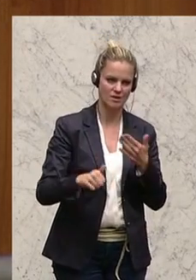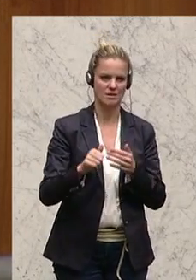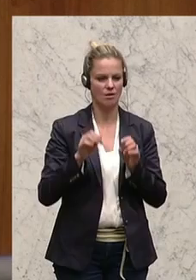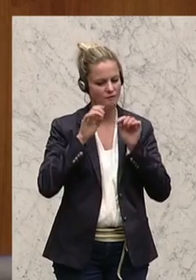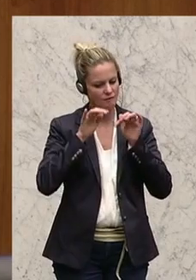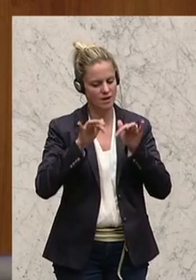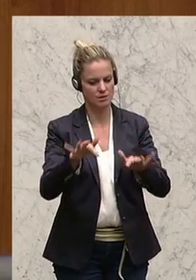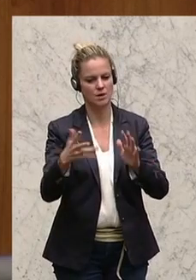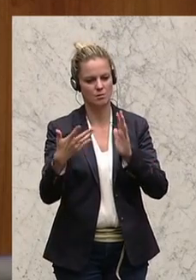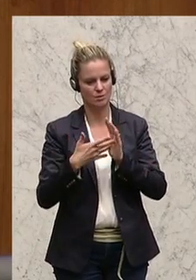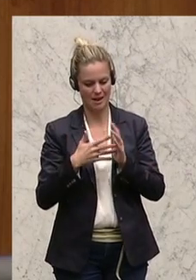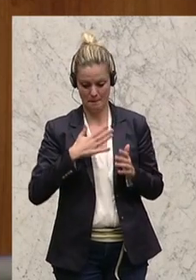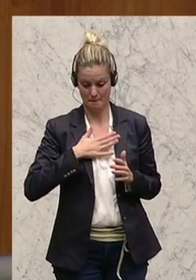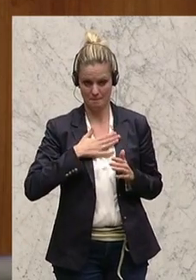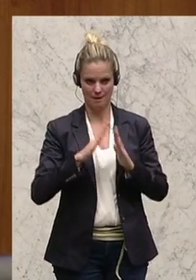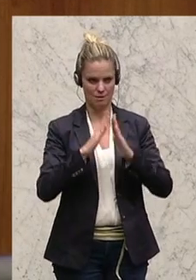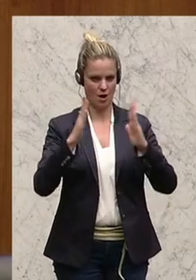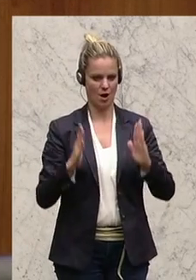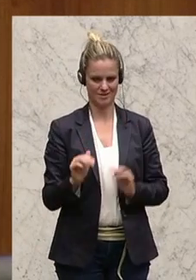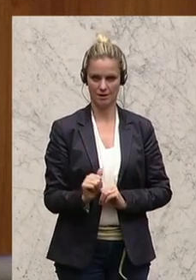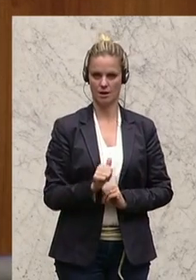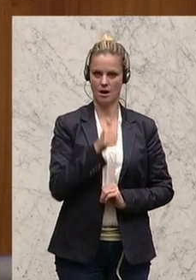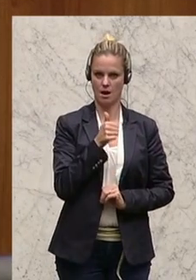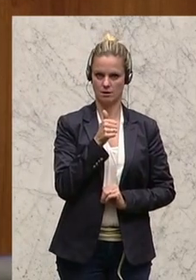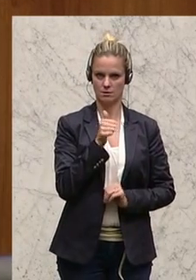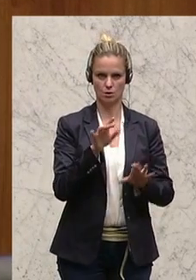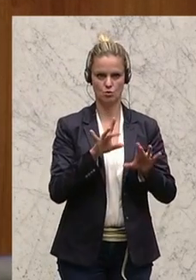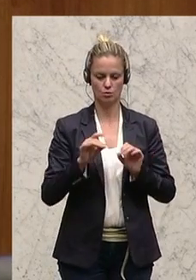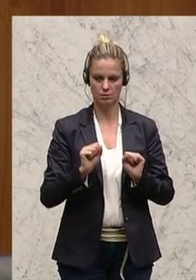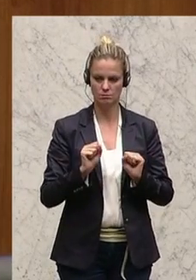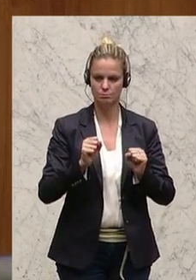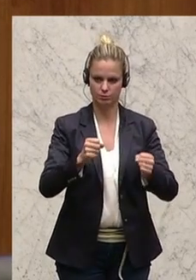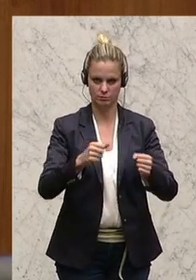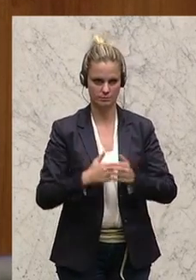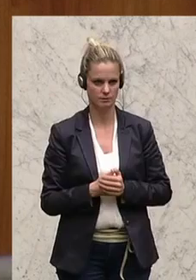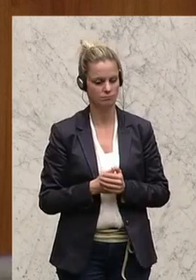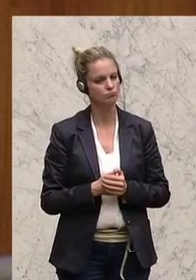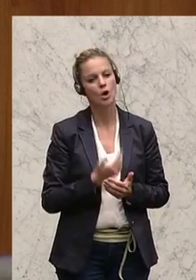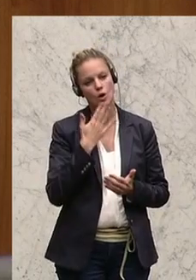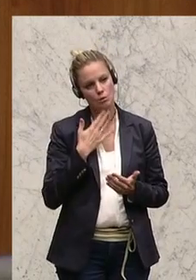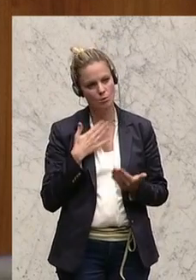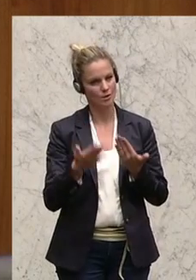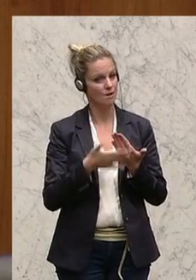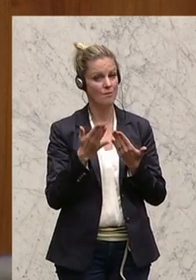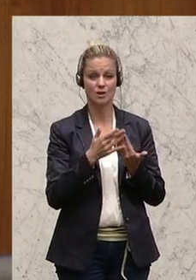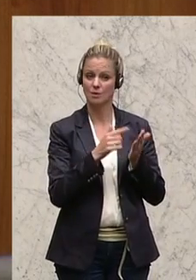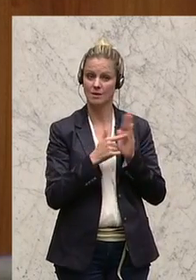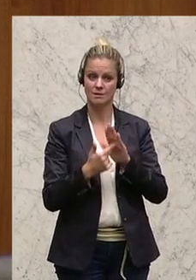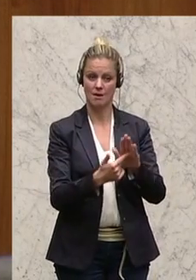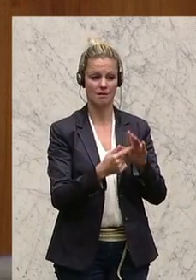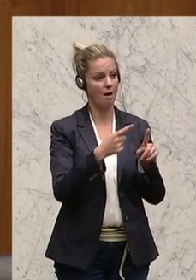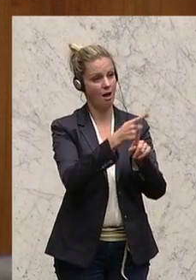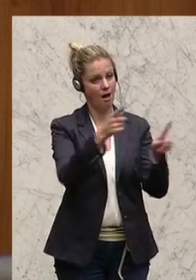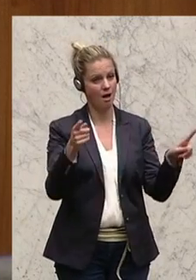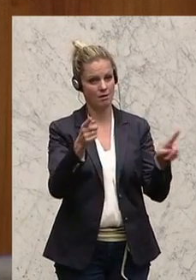dann muss gerade mein Haus der Erste sein, der das tut, um dieses Beispiel zu geben, dass alle diesem auch folgen